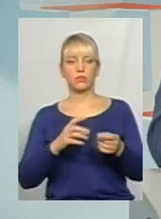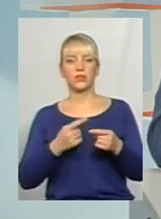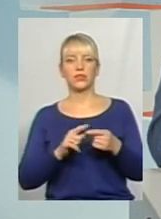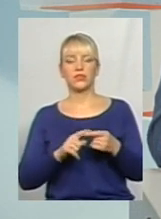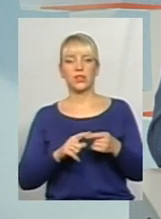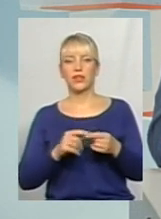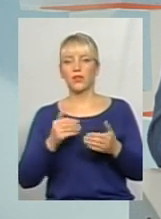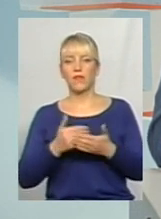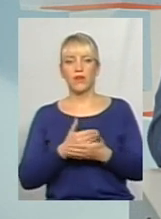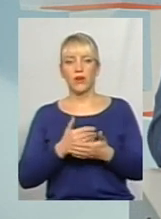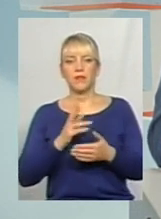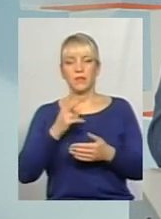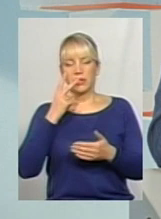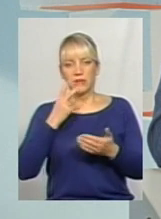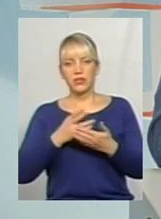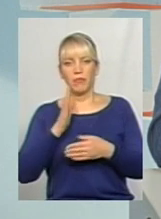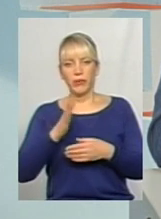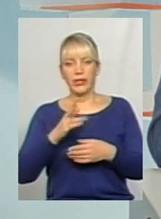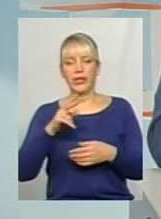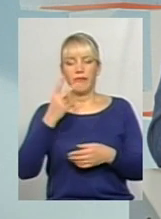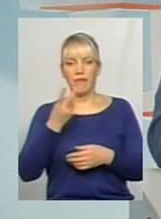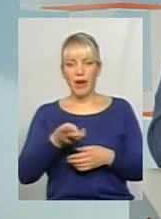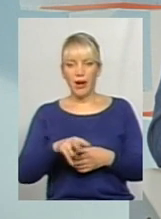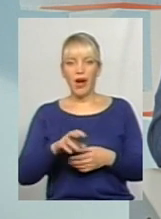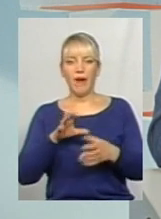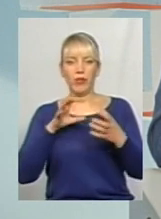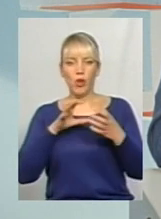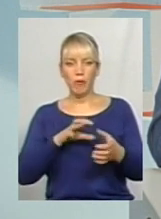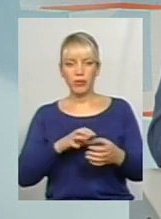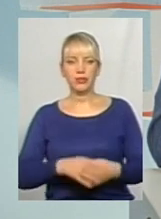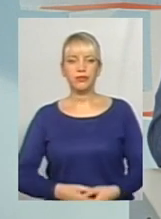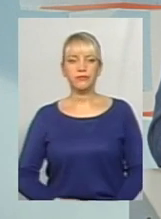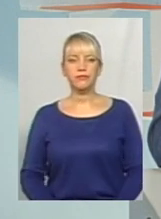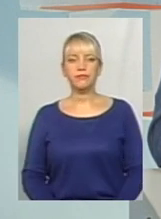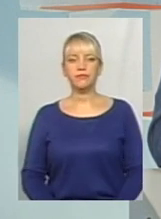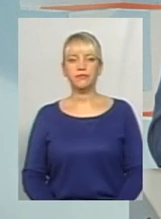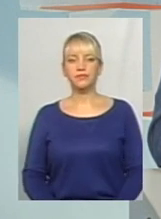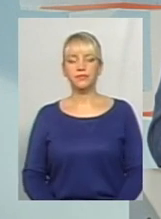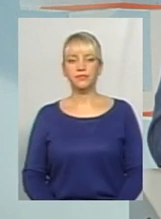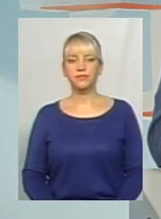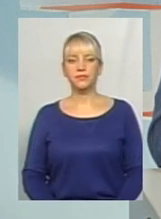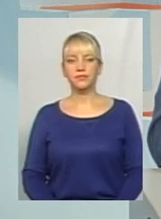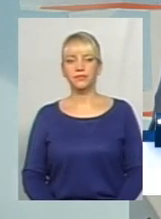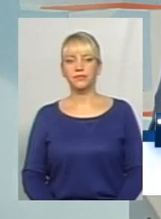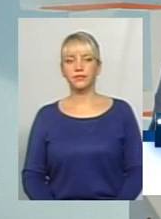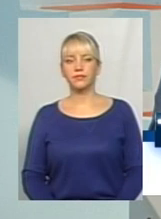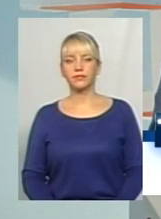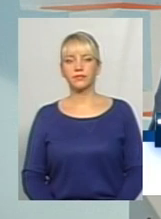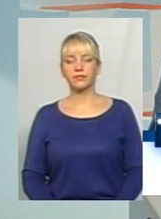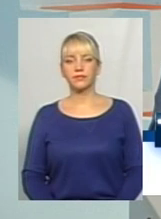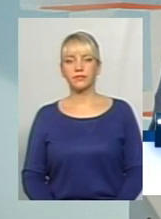маршрут новою транспортною мережою у нас передбачено буде працювати два автобусні маршрути. Точніше, дві транспортні годиниці.